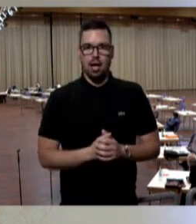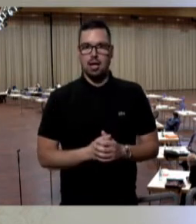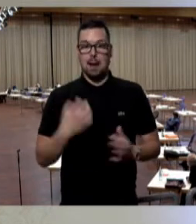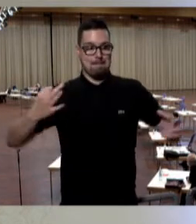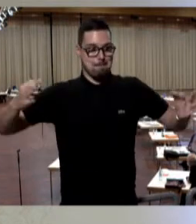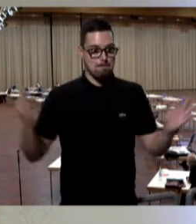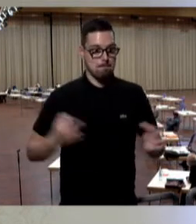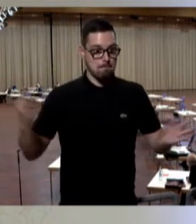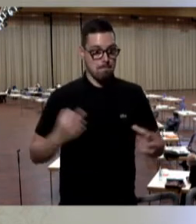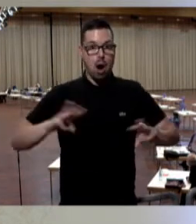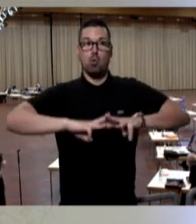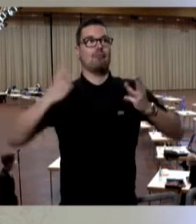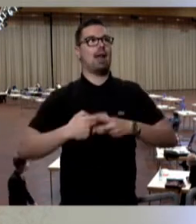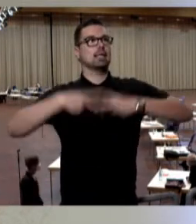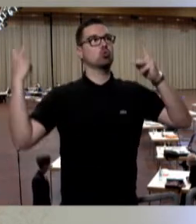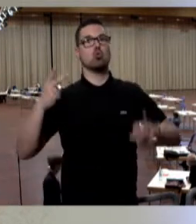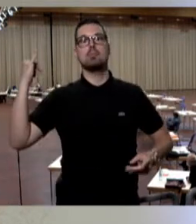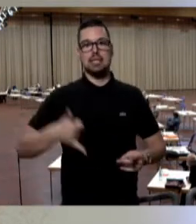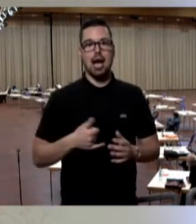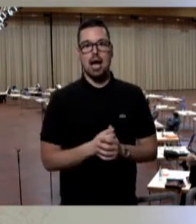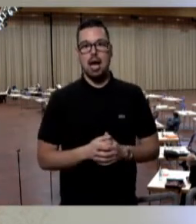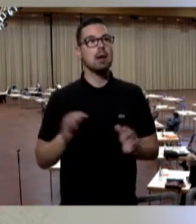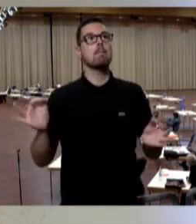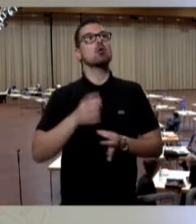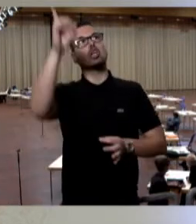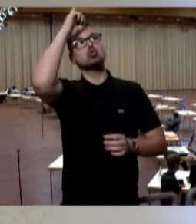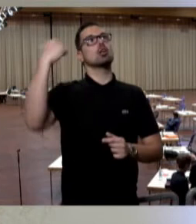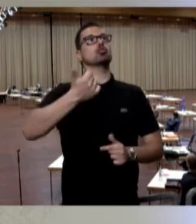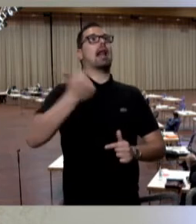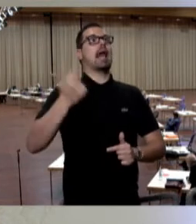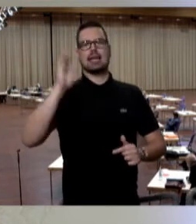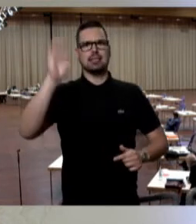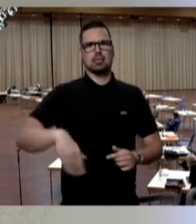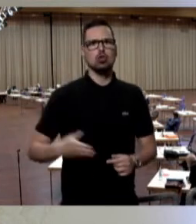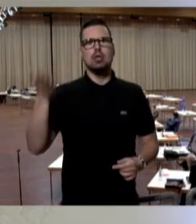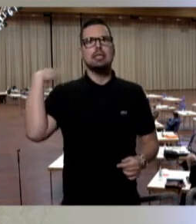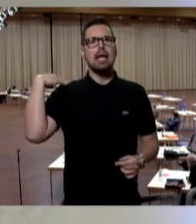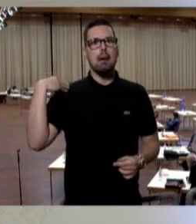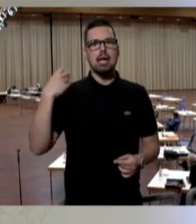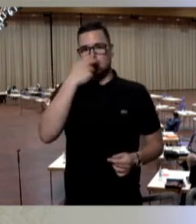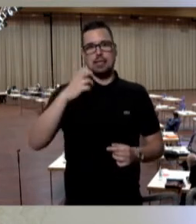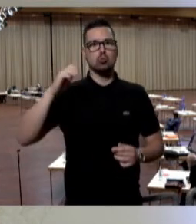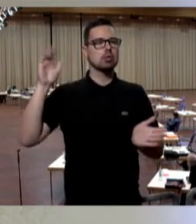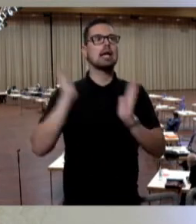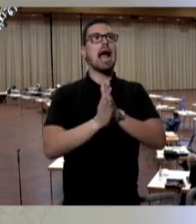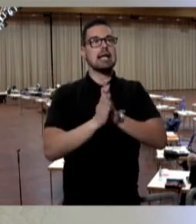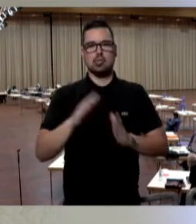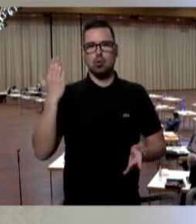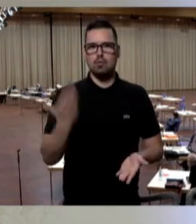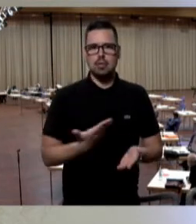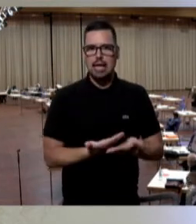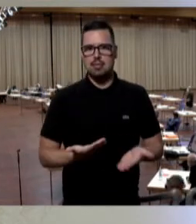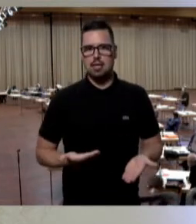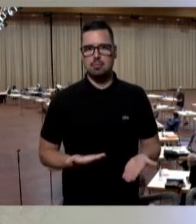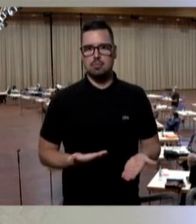brauchen Weltruhm, aber den brauchen wir nicht als Deutsche allein. Das hatten wir schon mal und das ist gescheitert. Deswegen, wenn Sie das immer schon nennen,